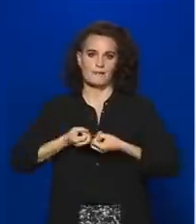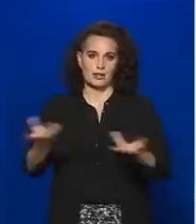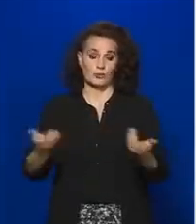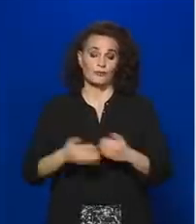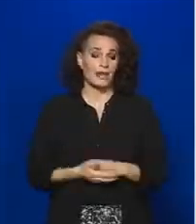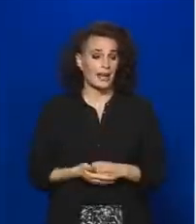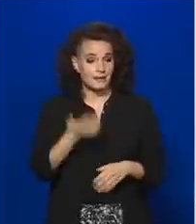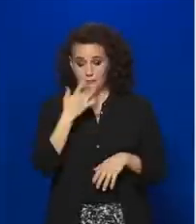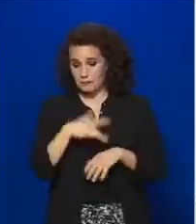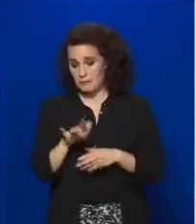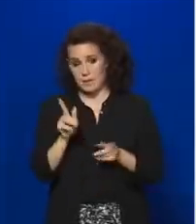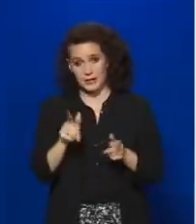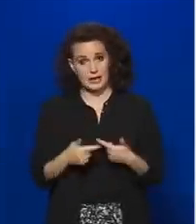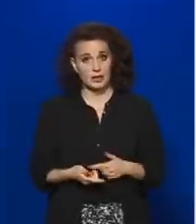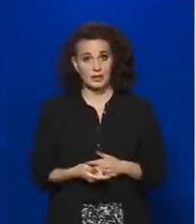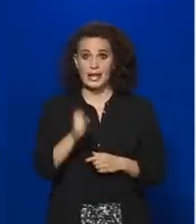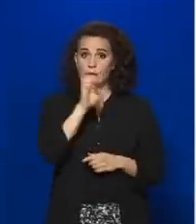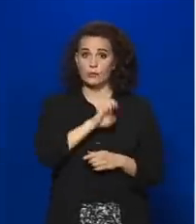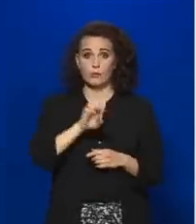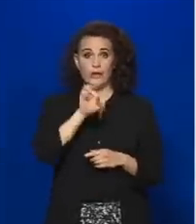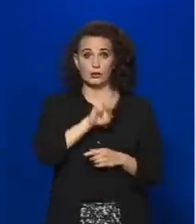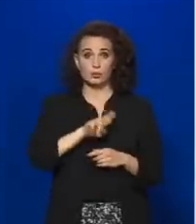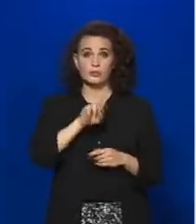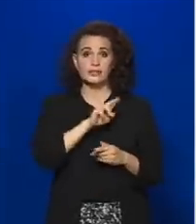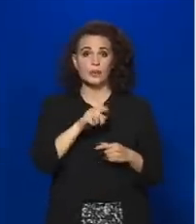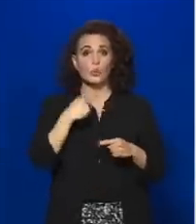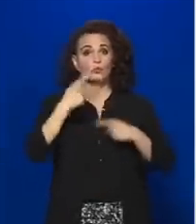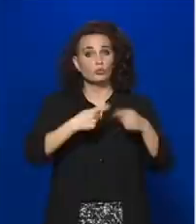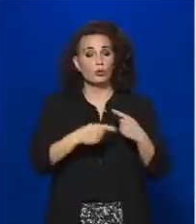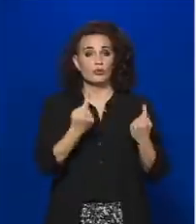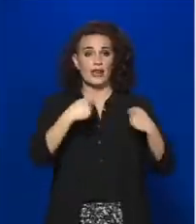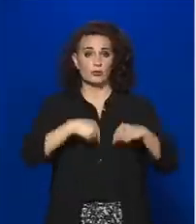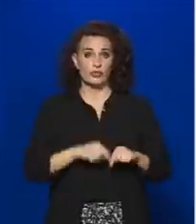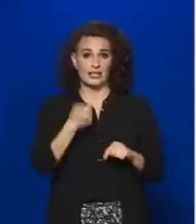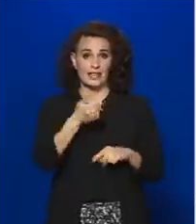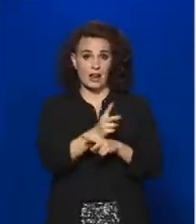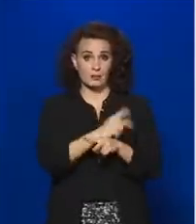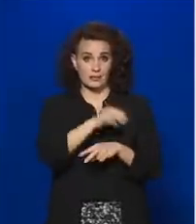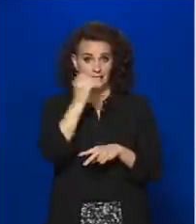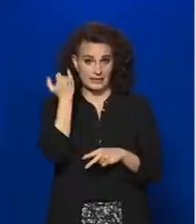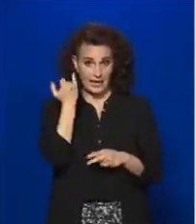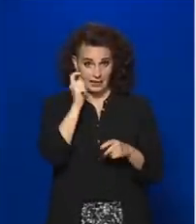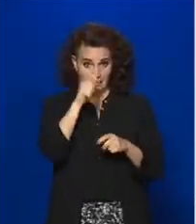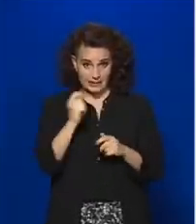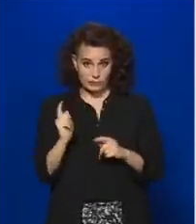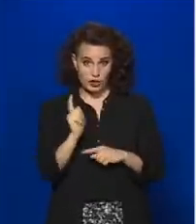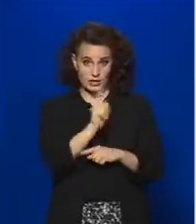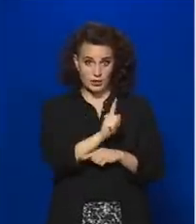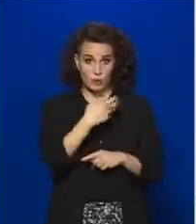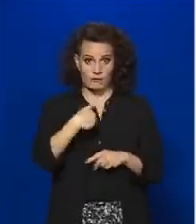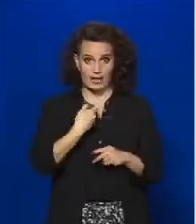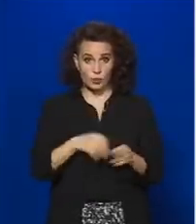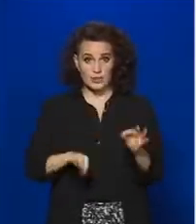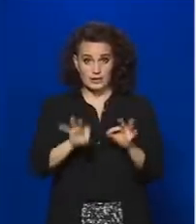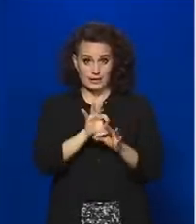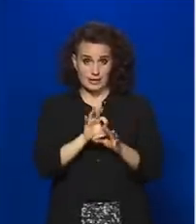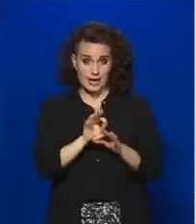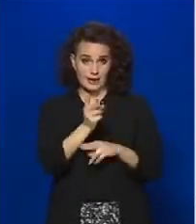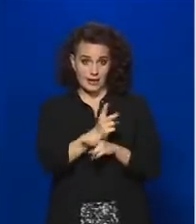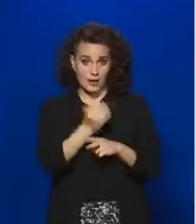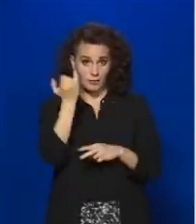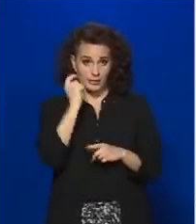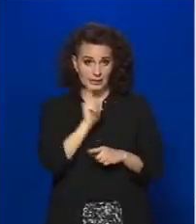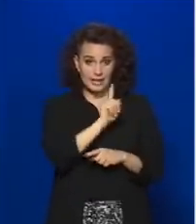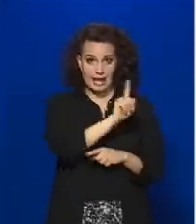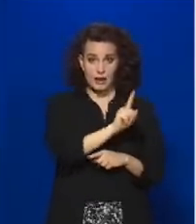Európai Unió soros elnökségét egy államtitkár képviseli, Horvátország államtitkára, addig a